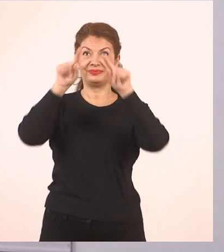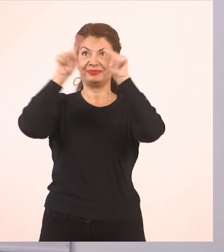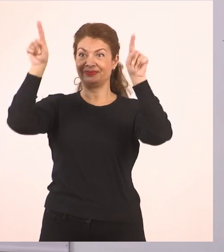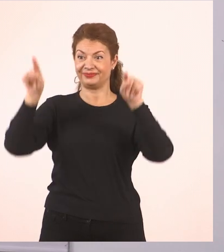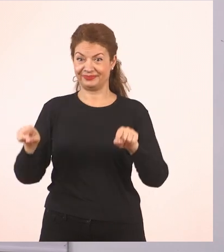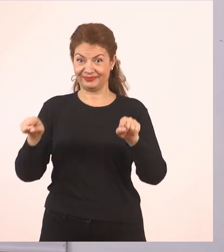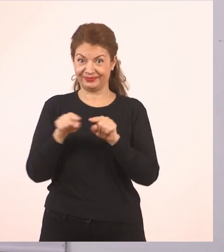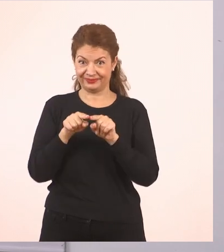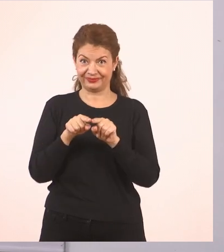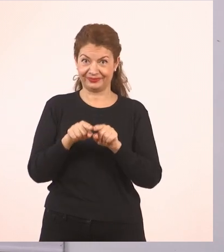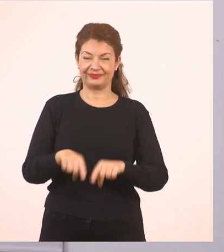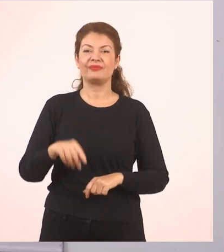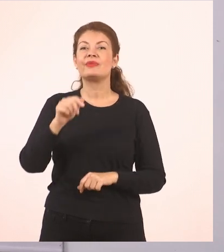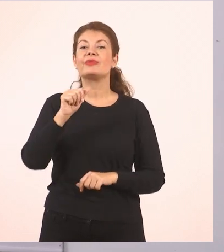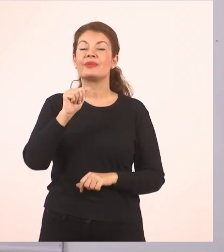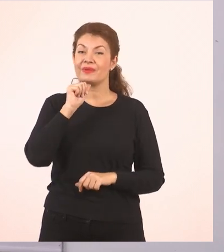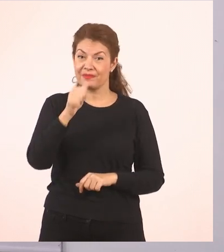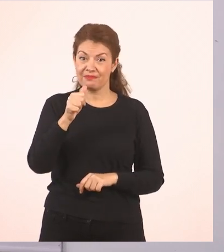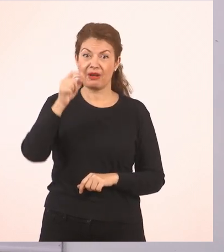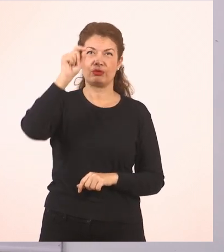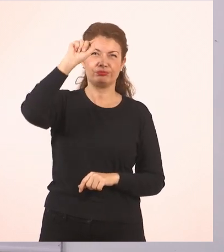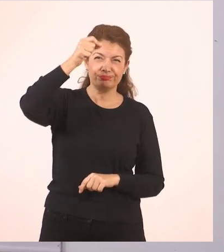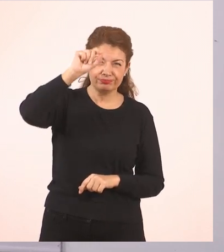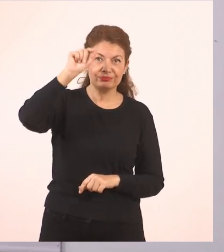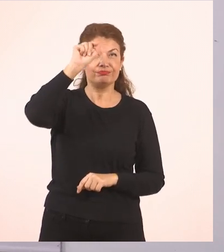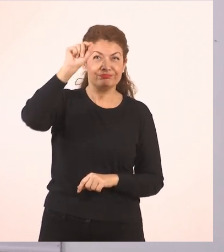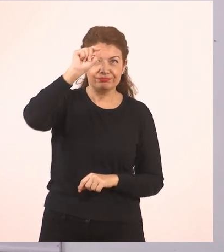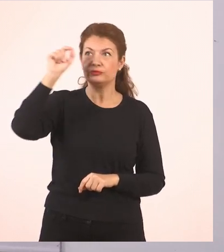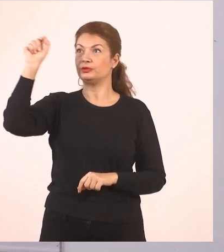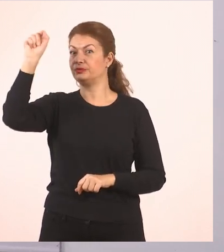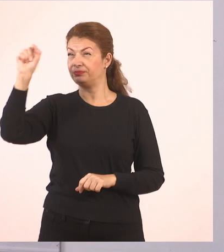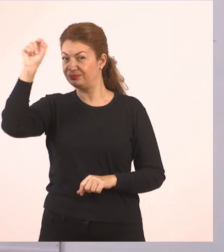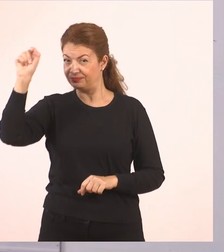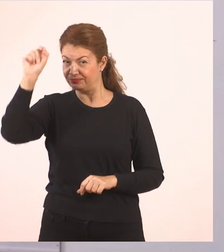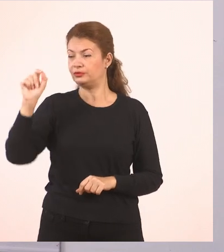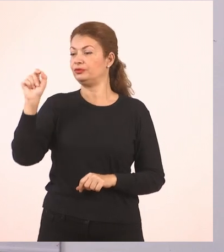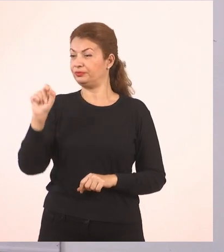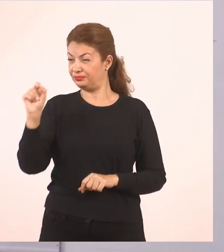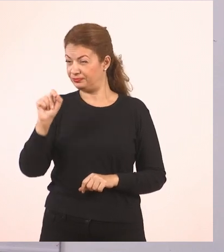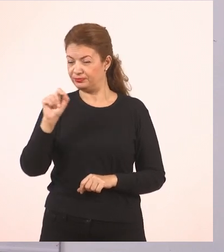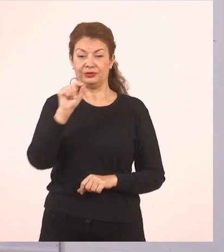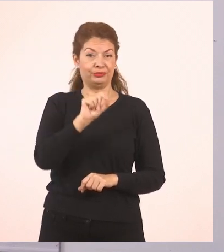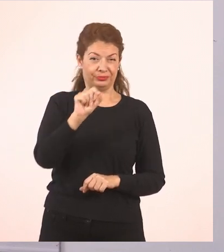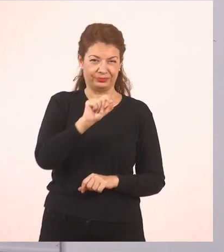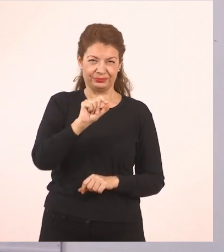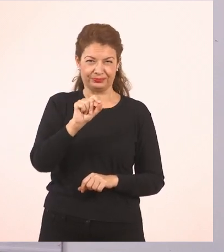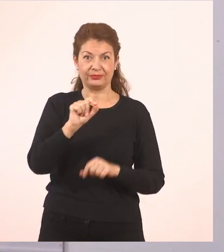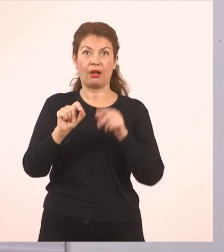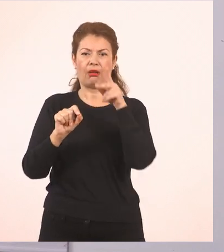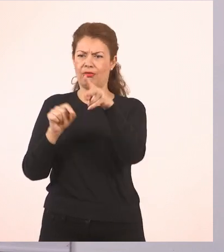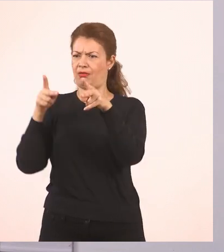Μία, δεύτερη κουκκίδα, τρίτη, τέταρτη.